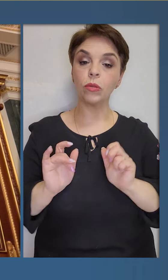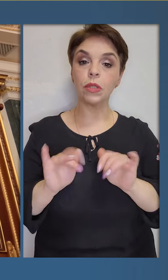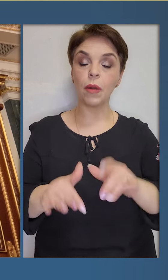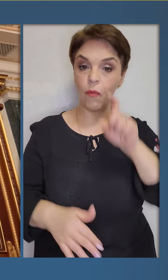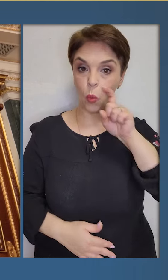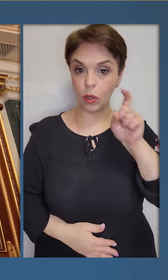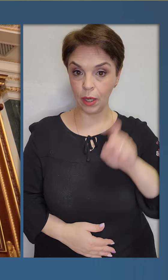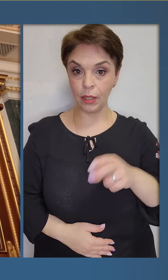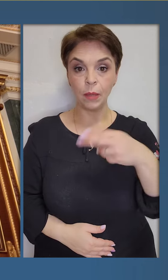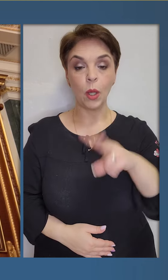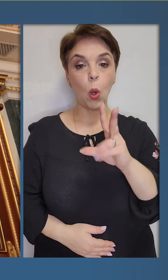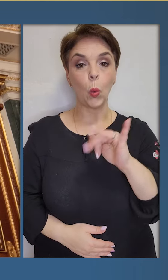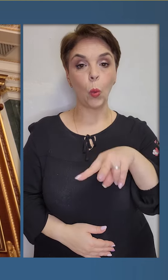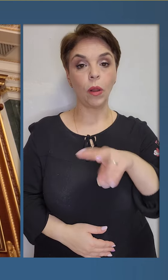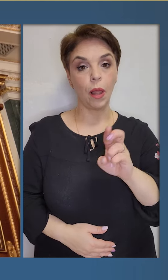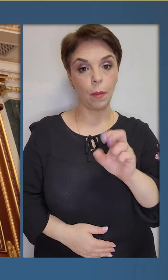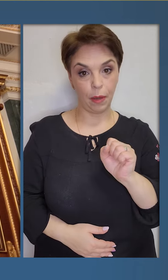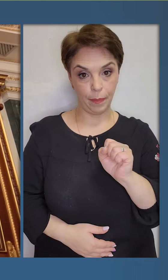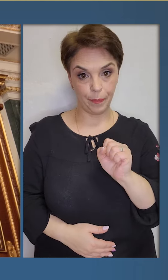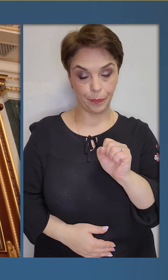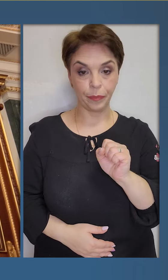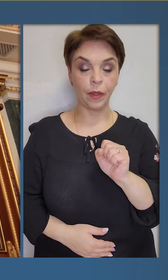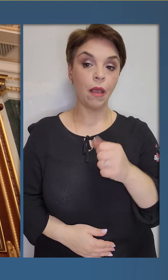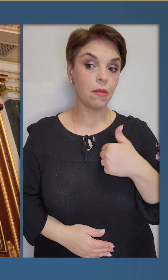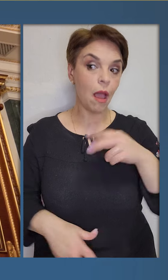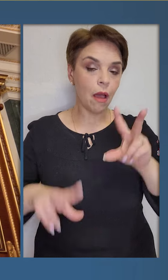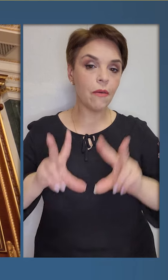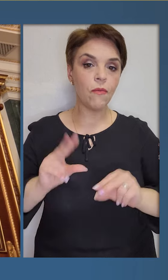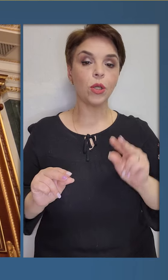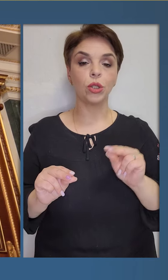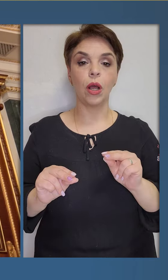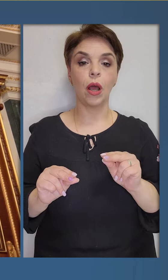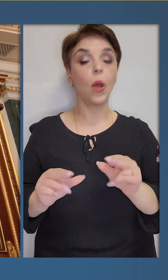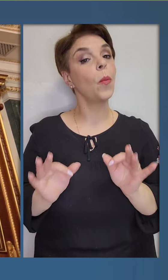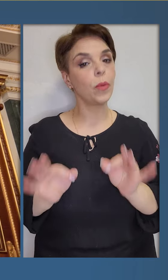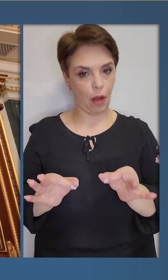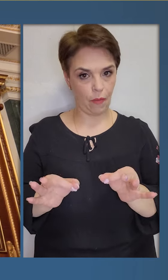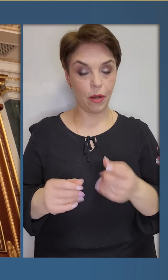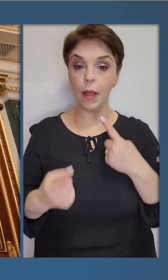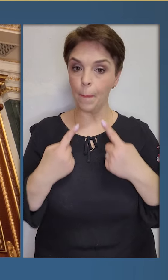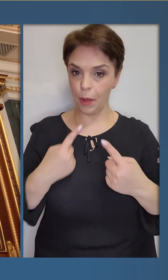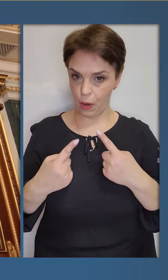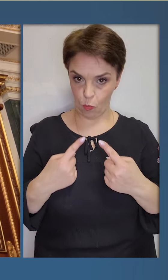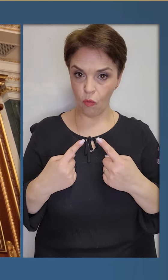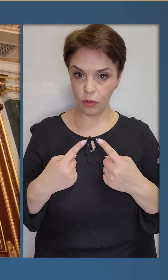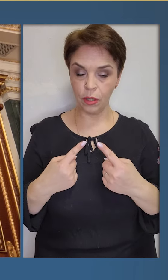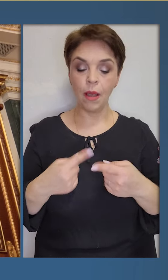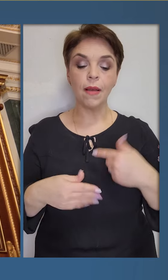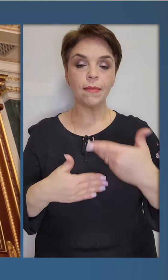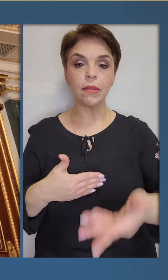закордонних справ України Дмитра Кулеби. Я вважаю, правильні перемовини,